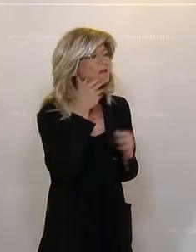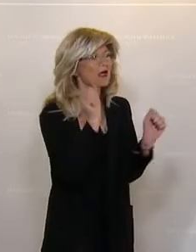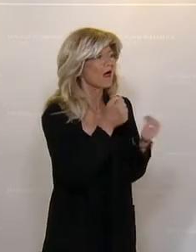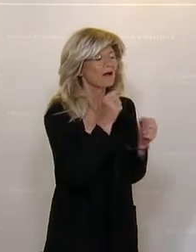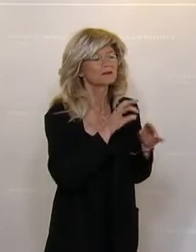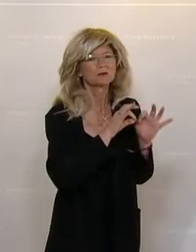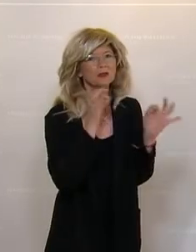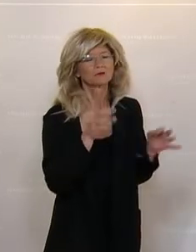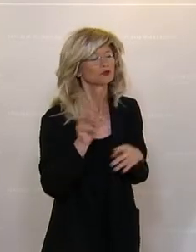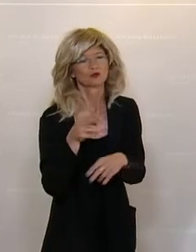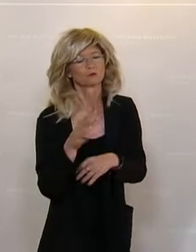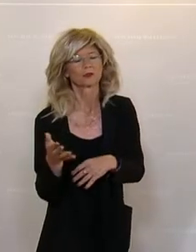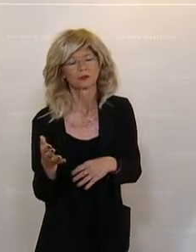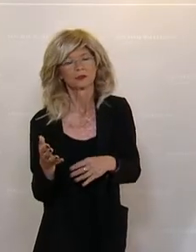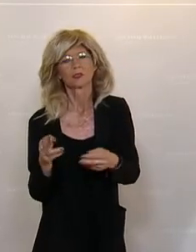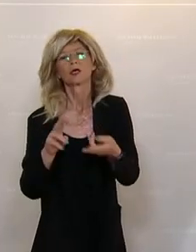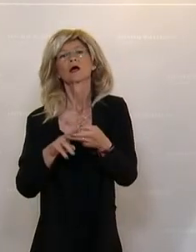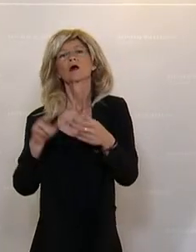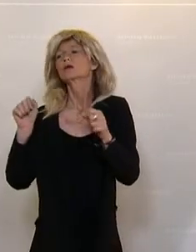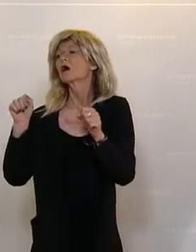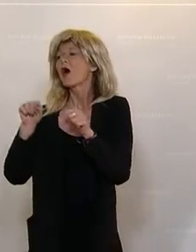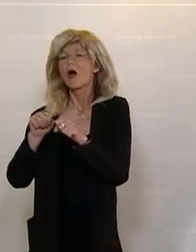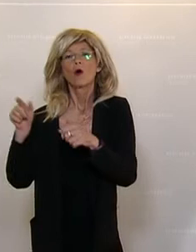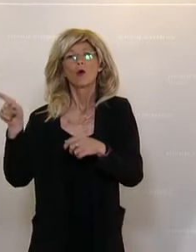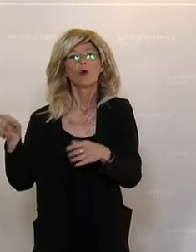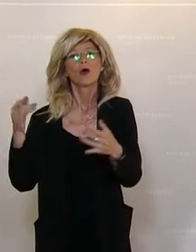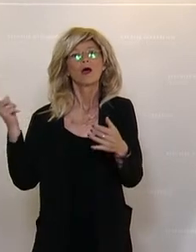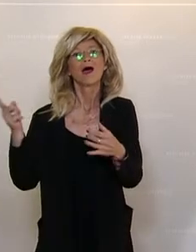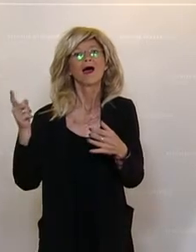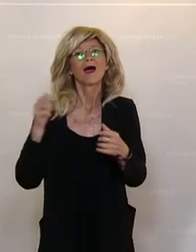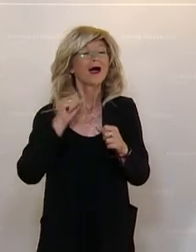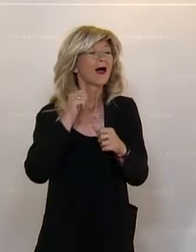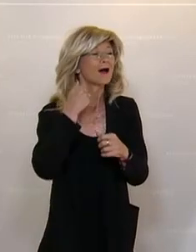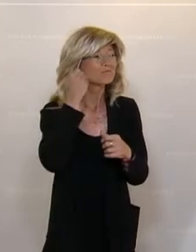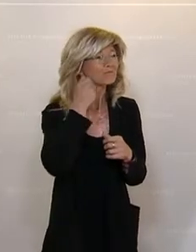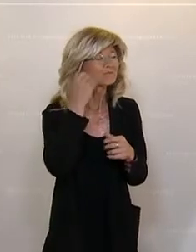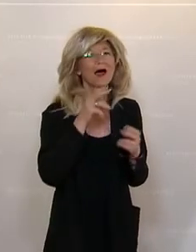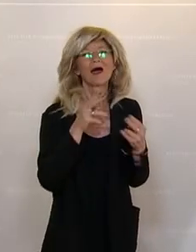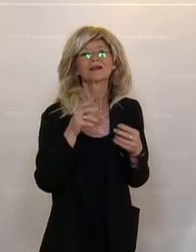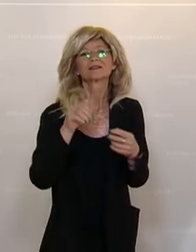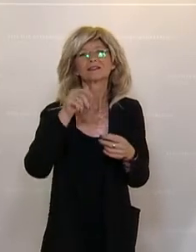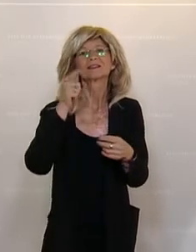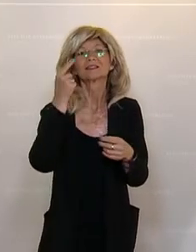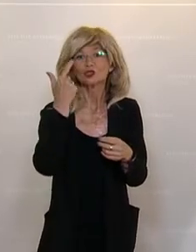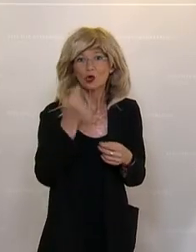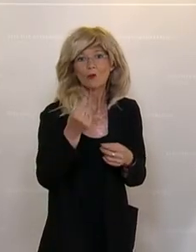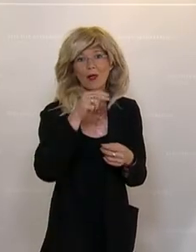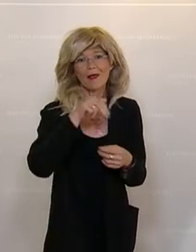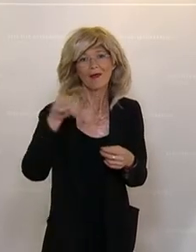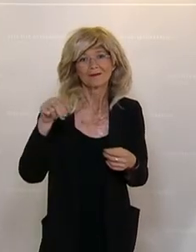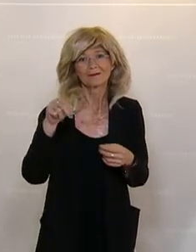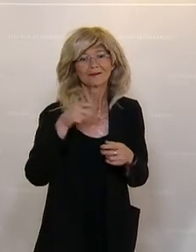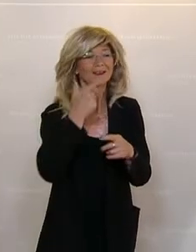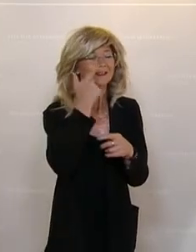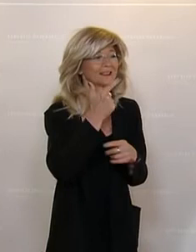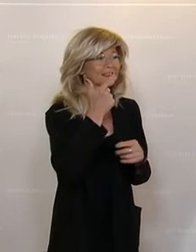Berichten ist es selten der Fall, dass es berichtet wird. Und umso mehr kann sich Mann mit zwei N vielleicht alleingelassen fühlen. Egal